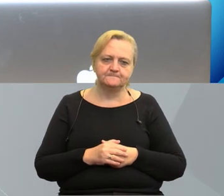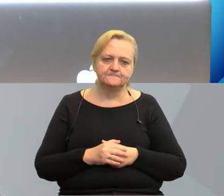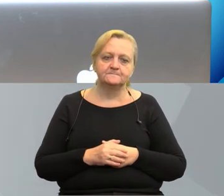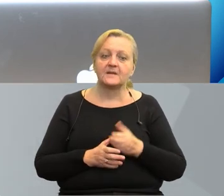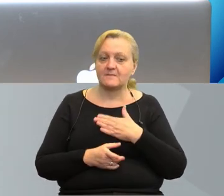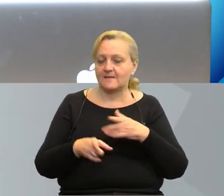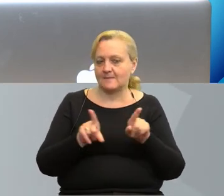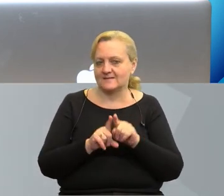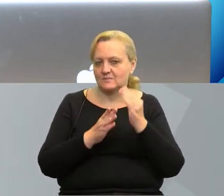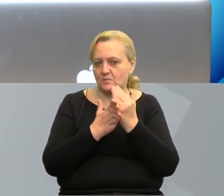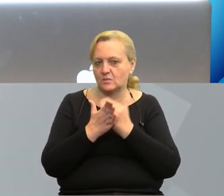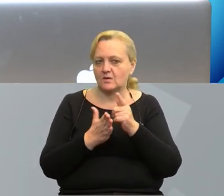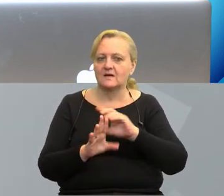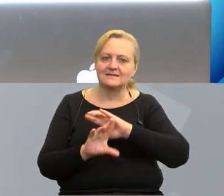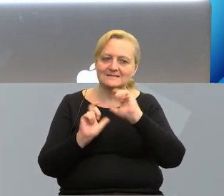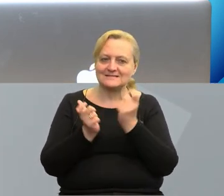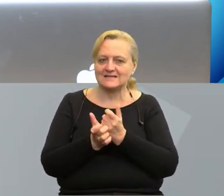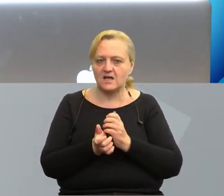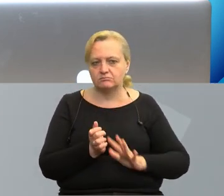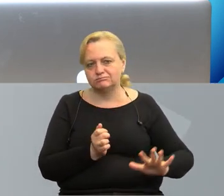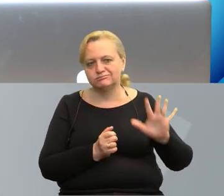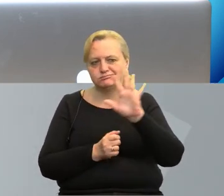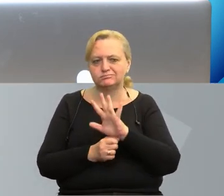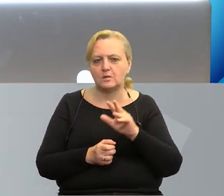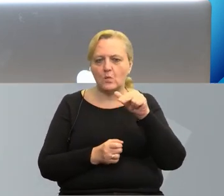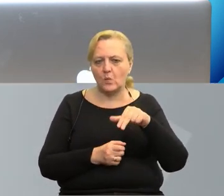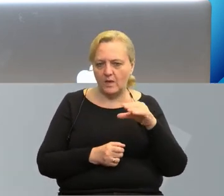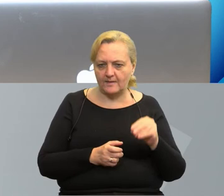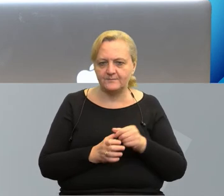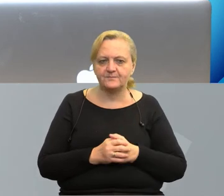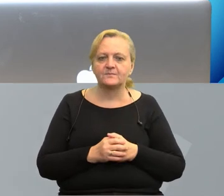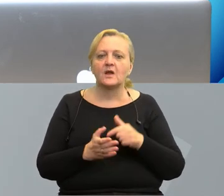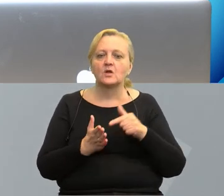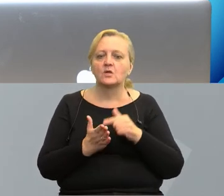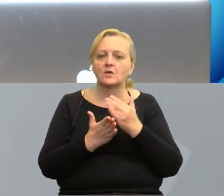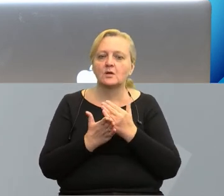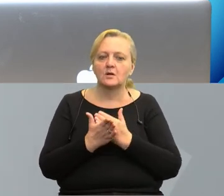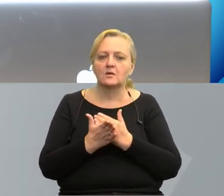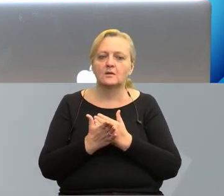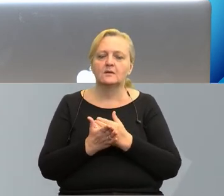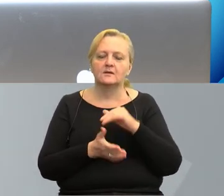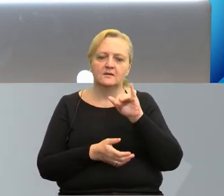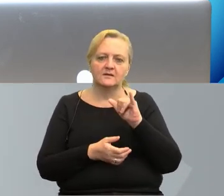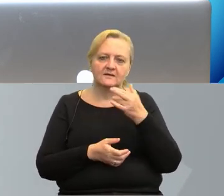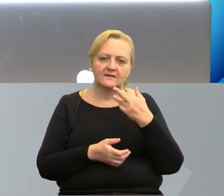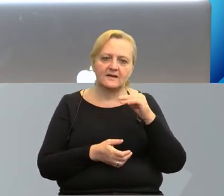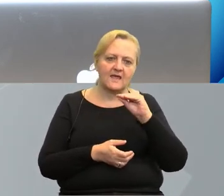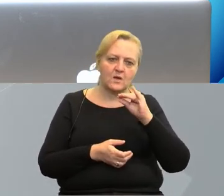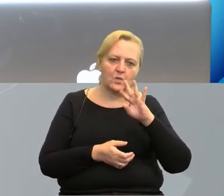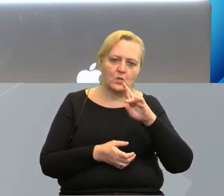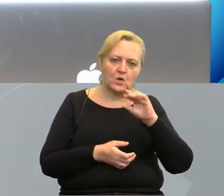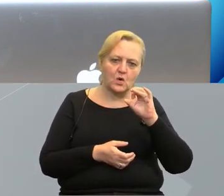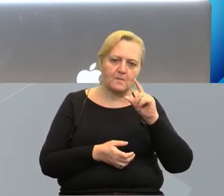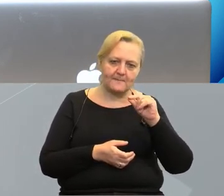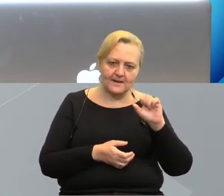Mamy też program, który obejmuje całą Unię Europejską. To jest program Interreg Europa, który